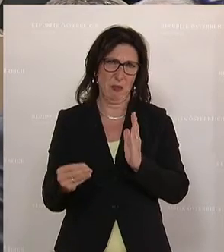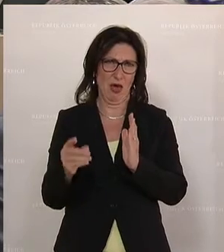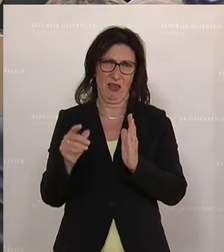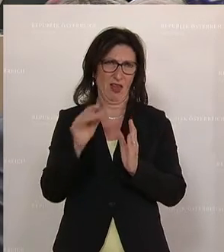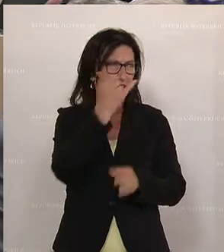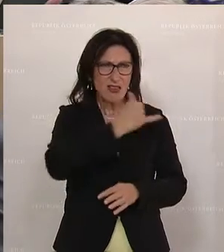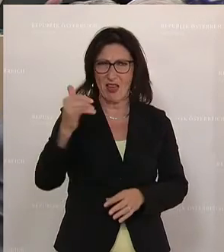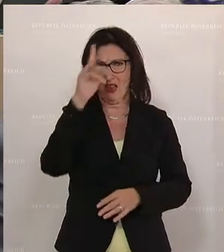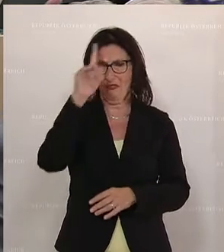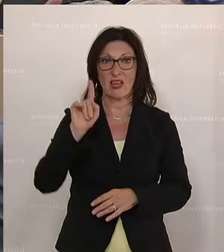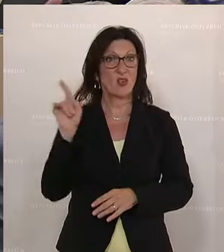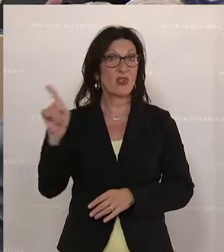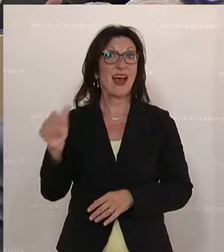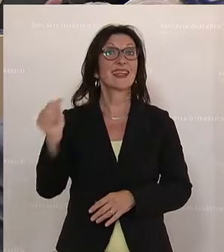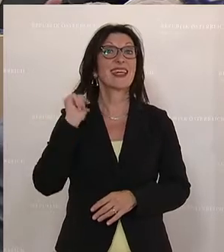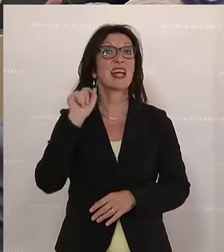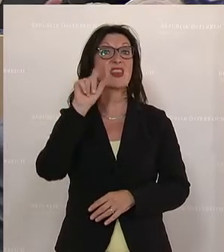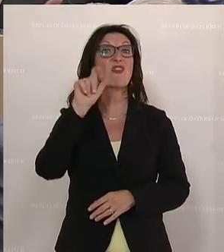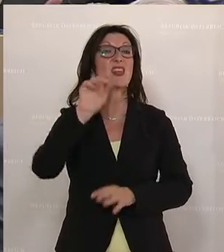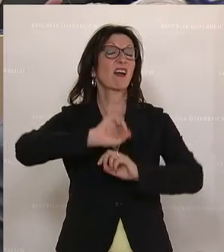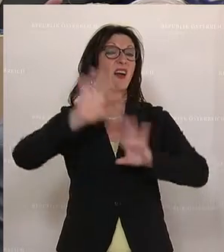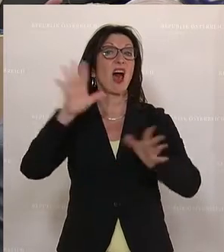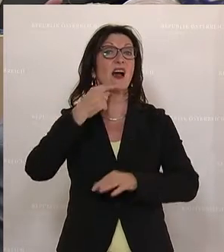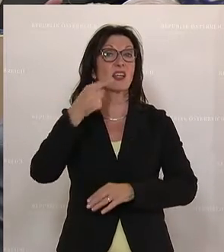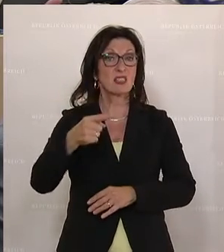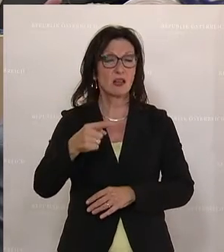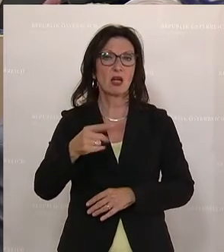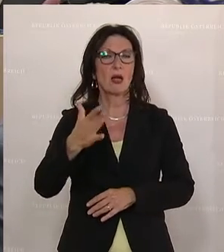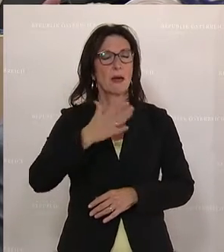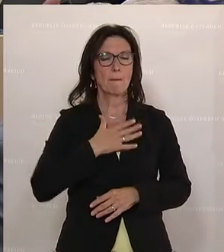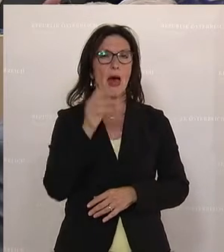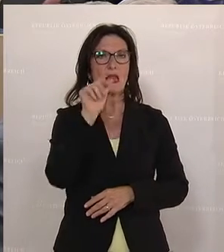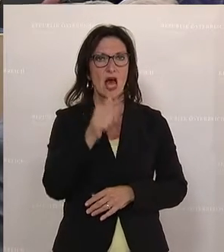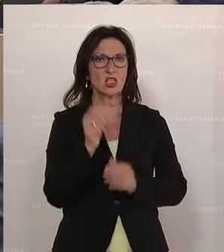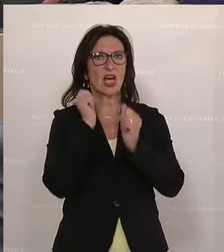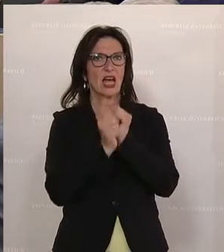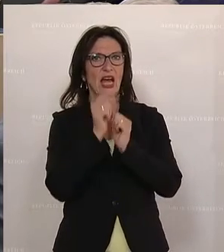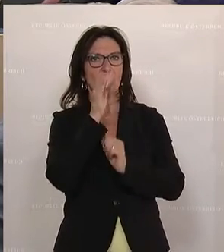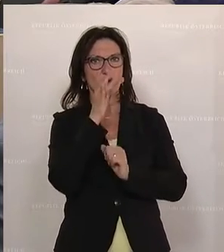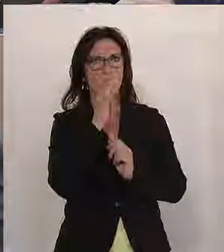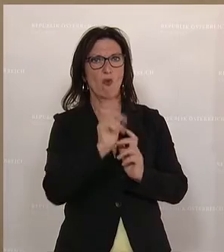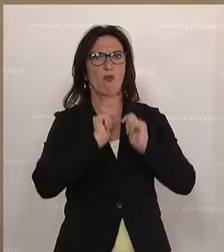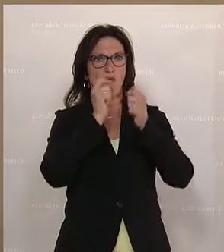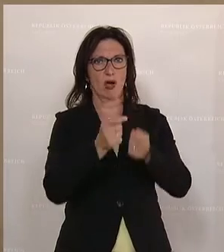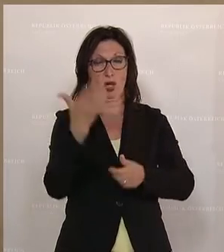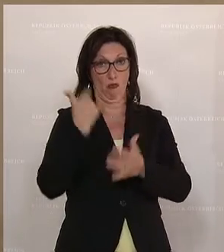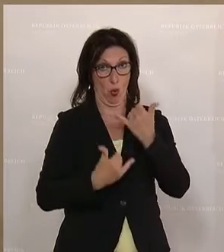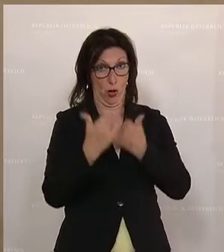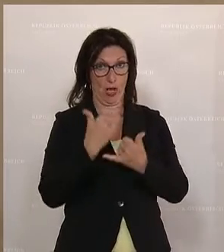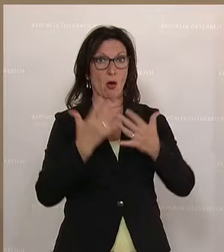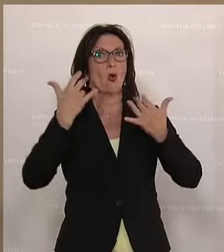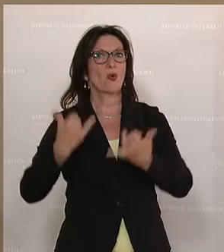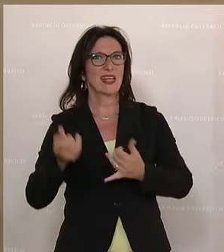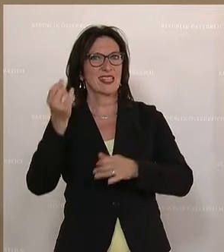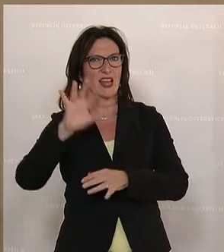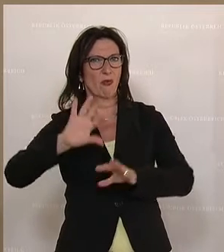sagt ganz klar gestern auf Twitter, meiner Einschätzung hätten der Vorschlag des Rechnungshofs aus dem Vorjahr und der aktuelle Entwurf von